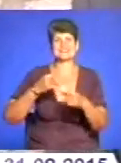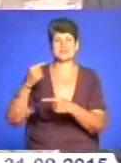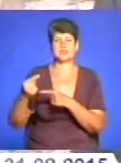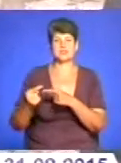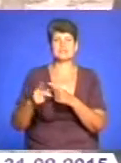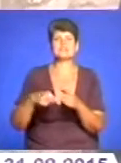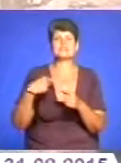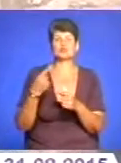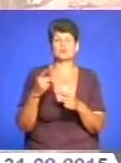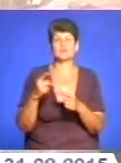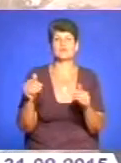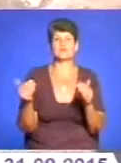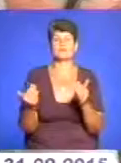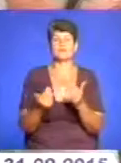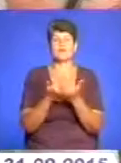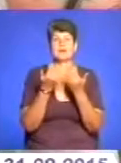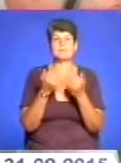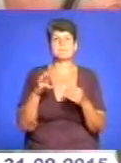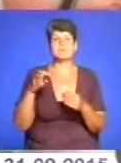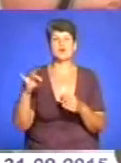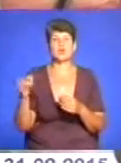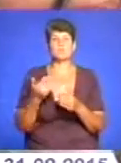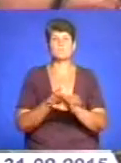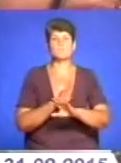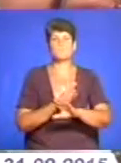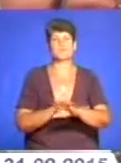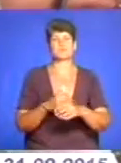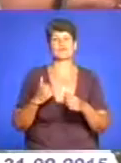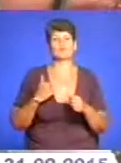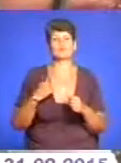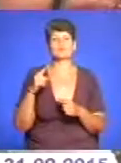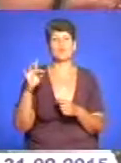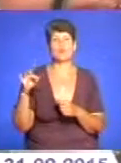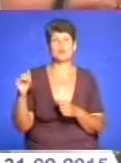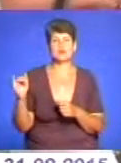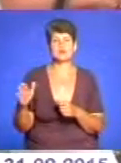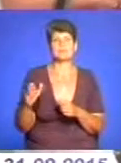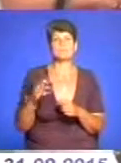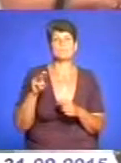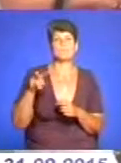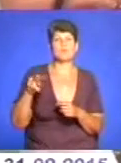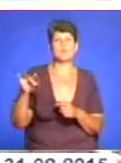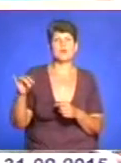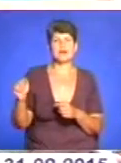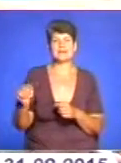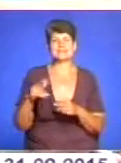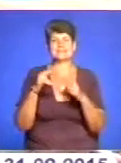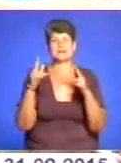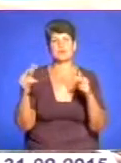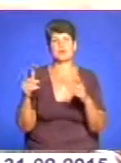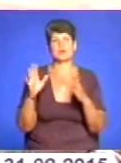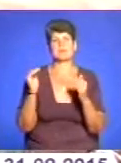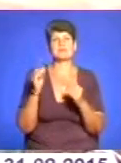Наступними відновлять меморіал польським воїнам у Зборові, дерев'яну каплицю у Поморянах, замкову каплицю у